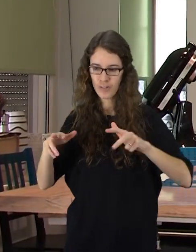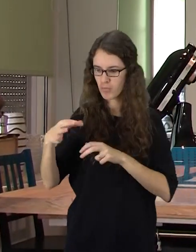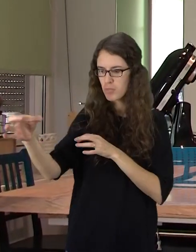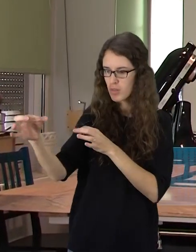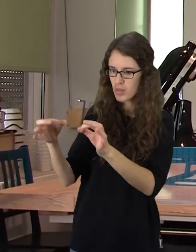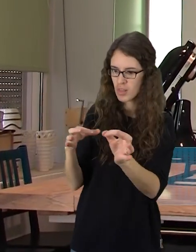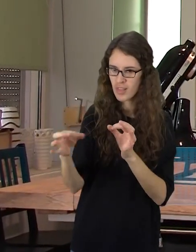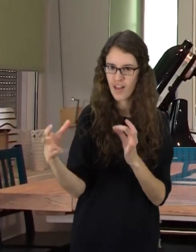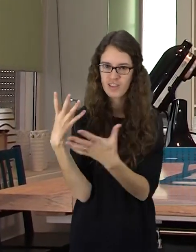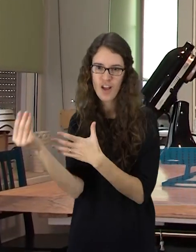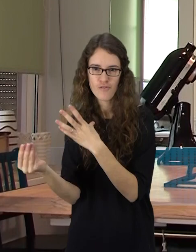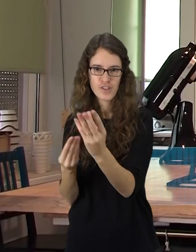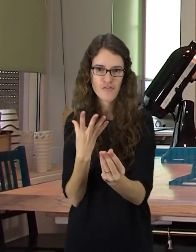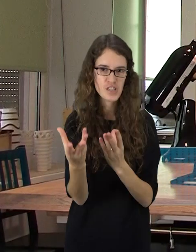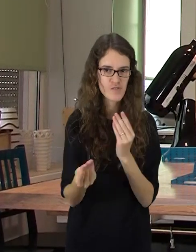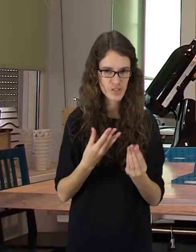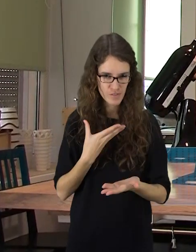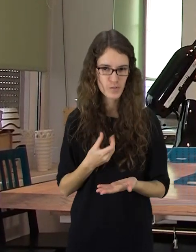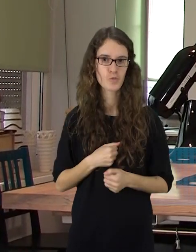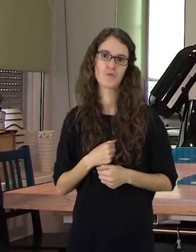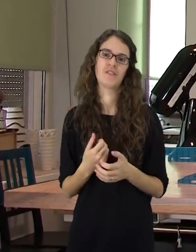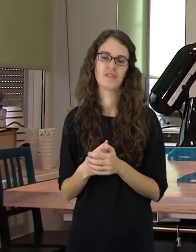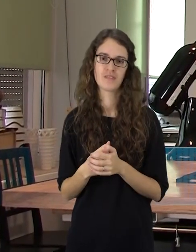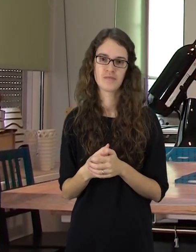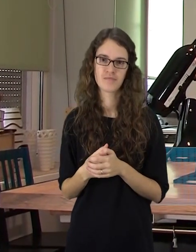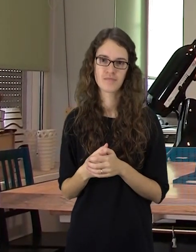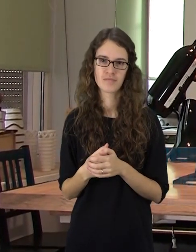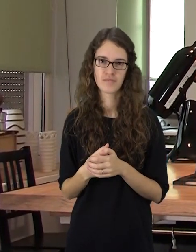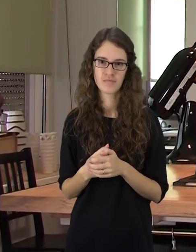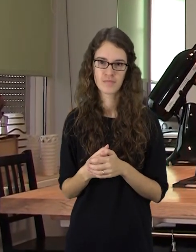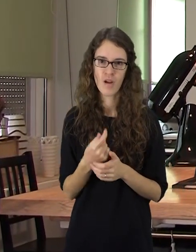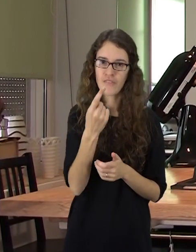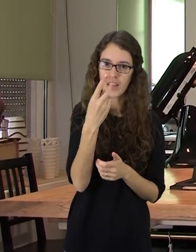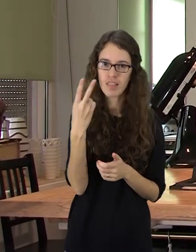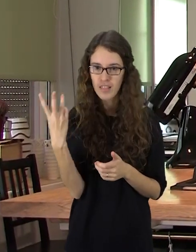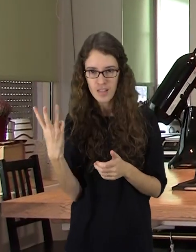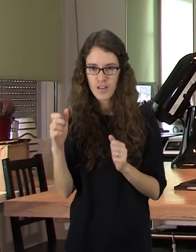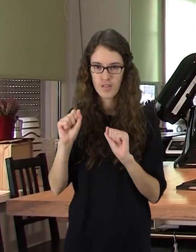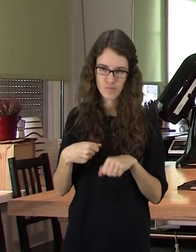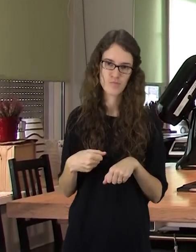kiekvieną rejoną, nu, skiriasi nuo kytų, kiekviena turi savo patiekalą. Yra tik kelius patiekalus, kuriuos,